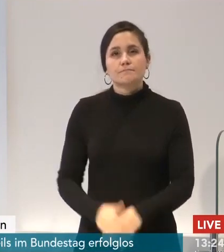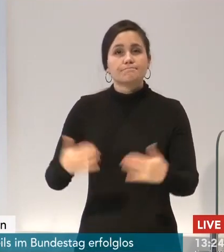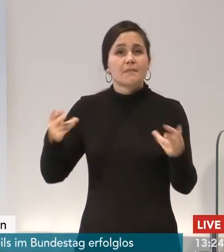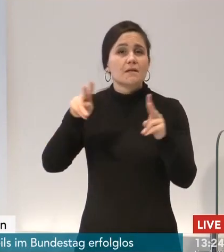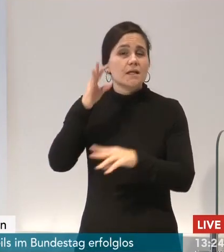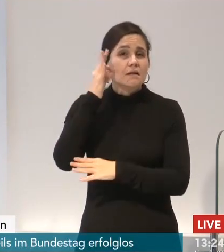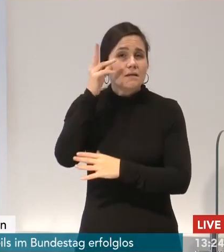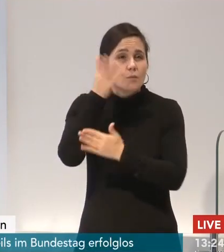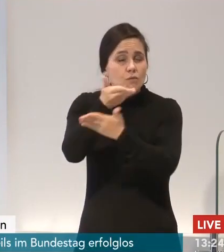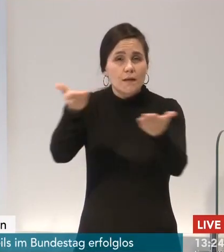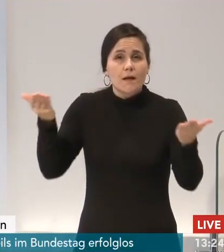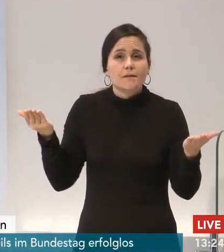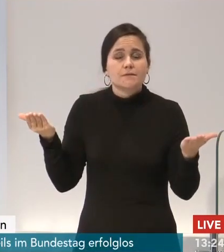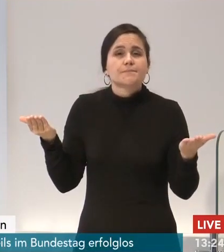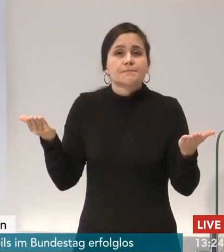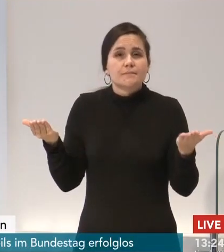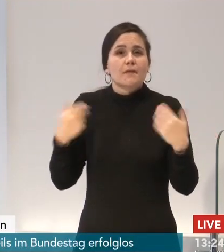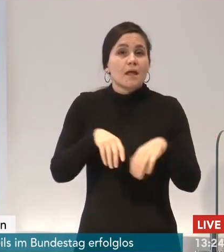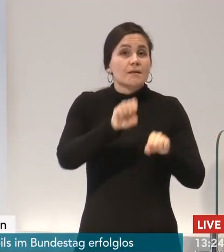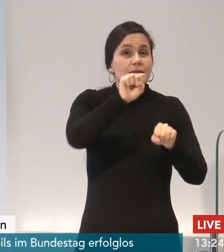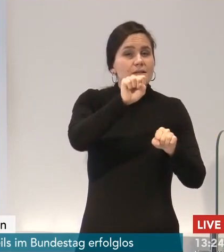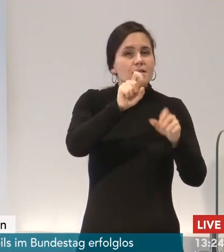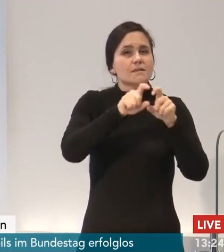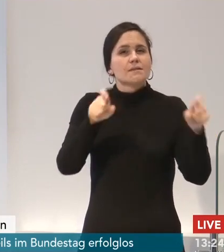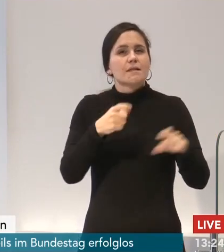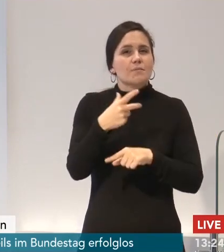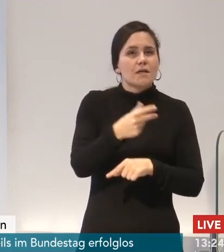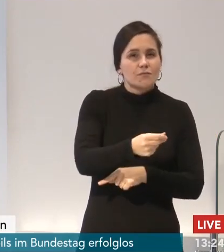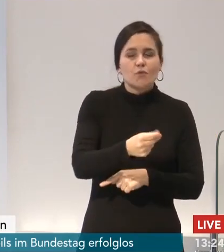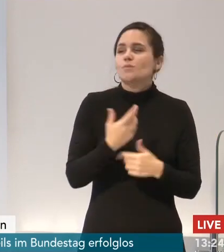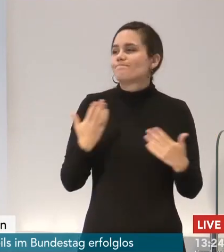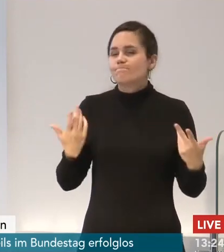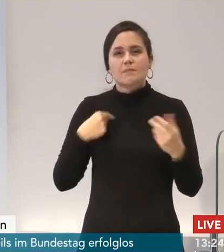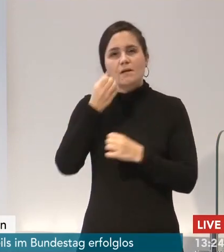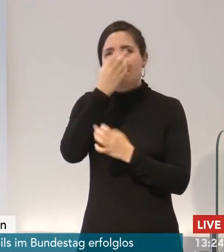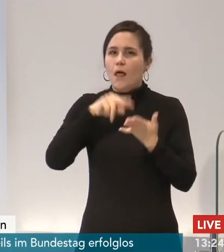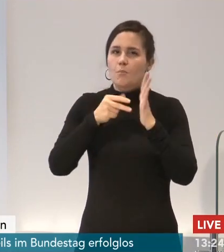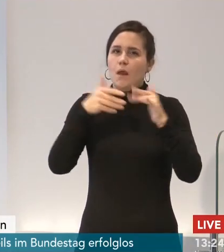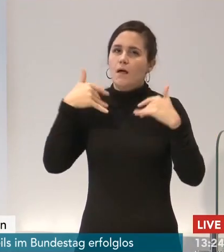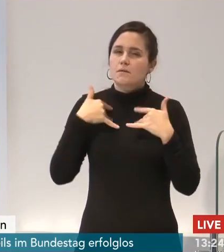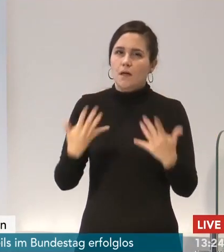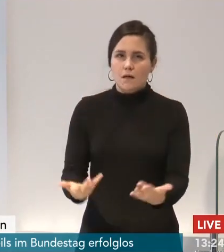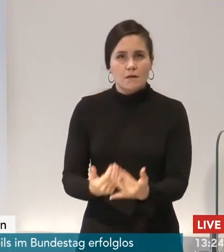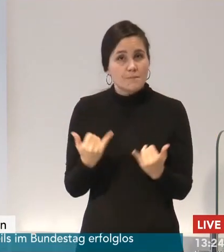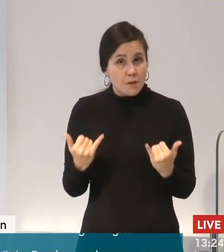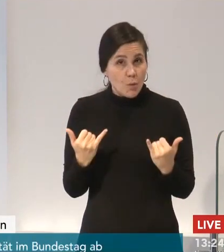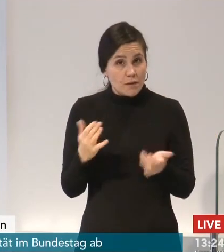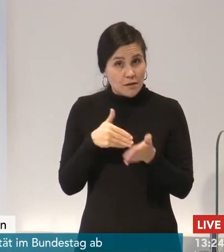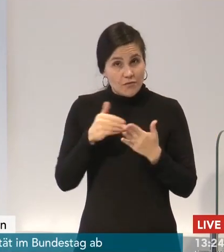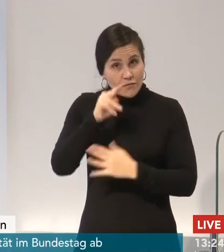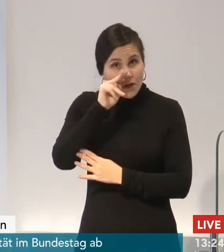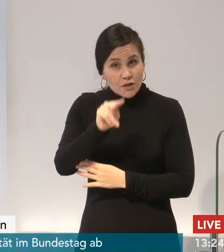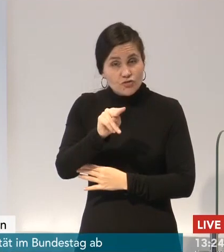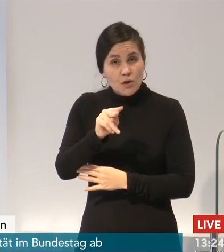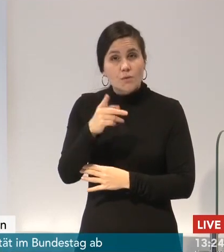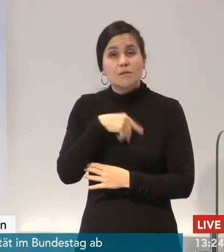in Niedersachsen bei den Impfungen eine ganz klare Strategie. Wir konzentrieren uns weiterhin darauf, die besonders vulnerablen, die